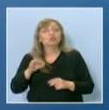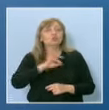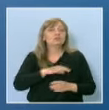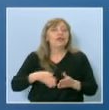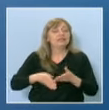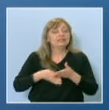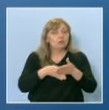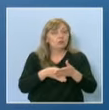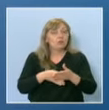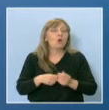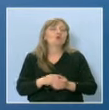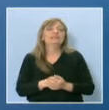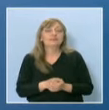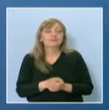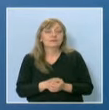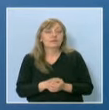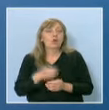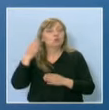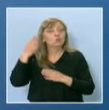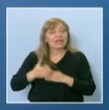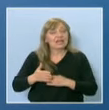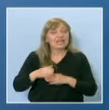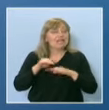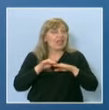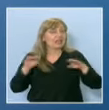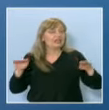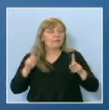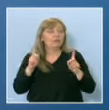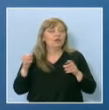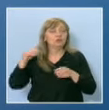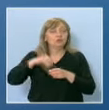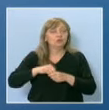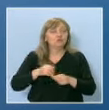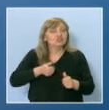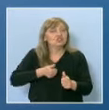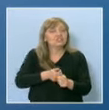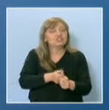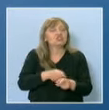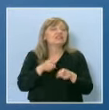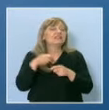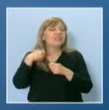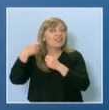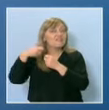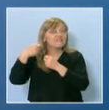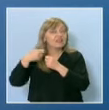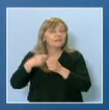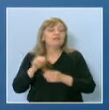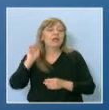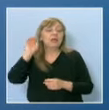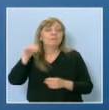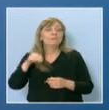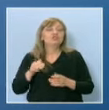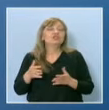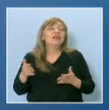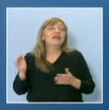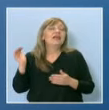помогнат. Но финалният етап, който всъщност включваше защитата на самите филми, беше най